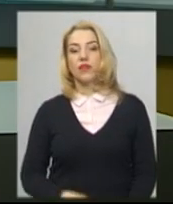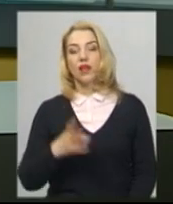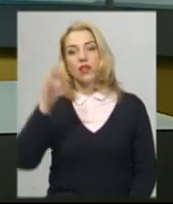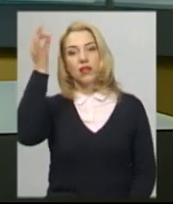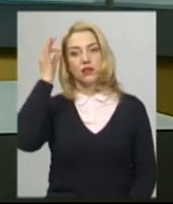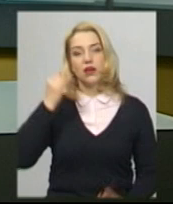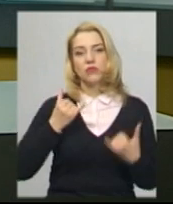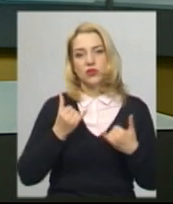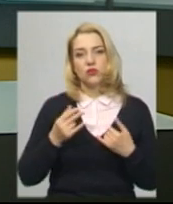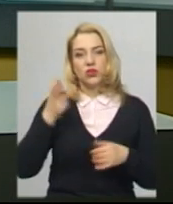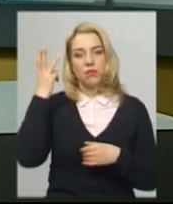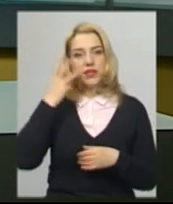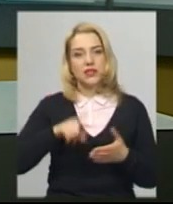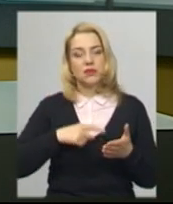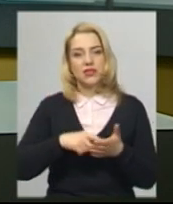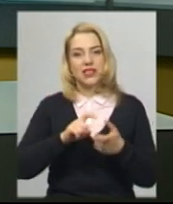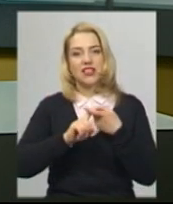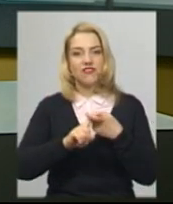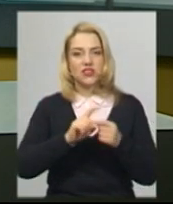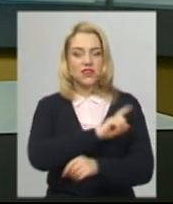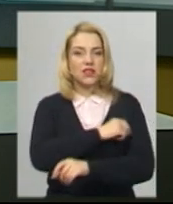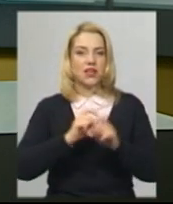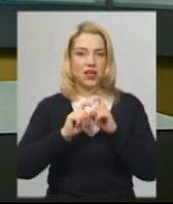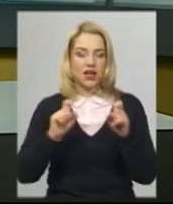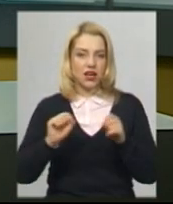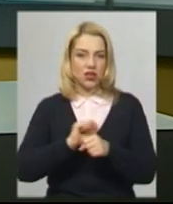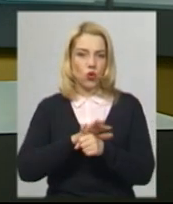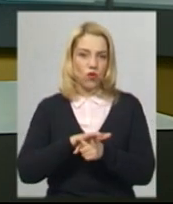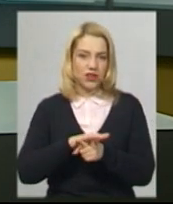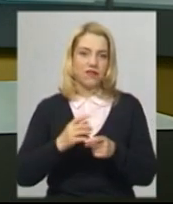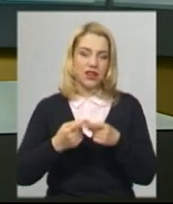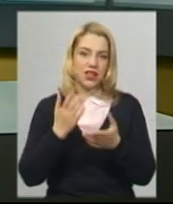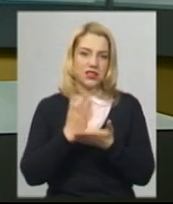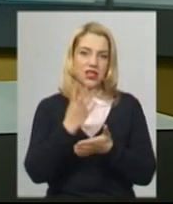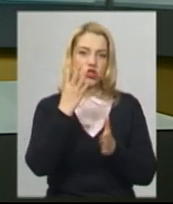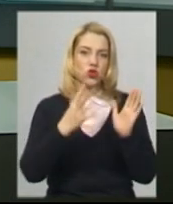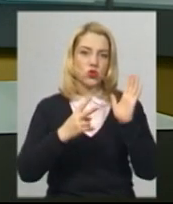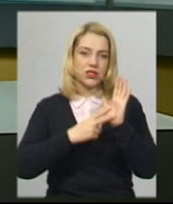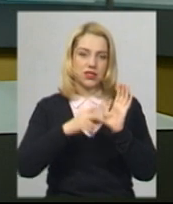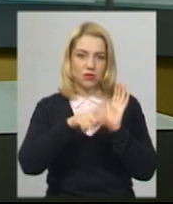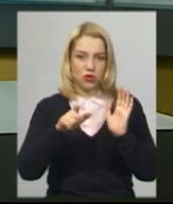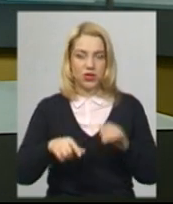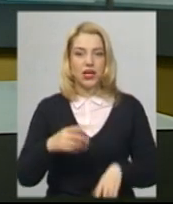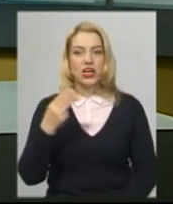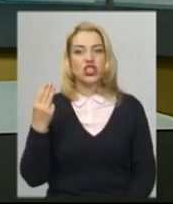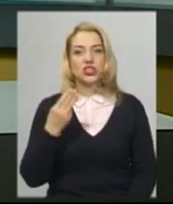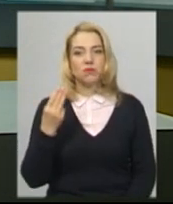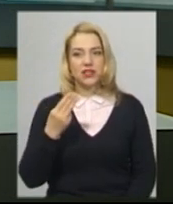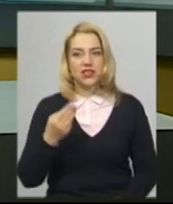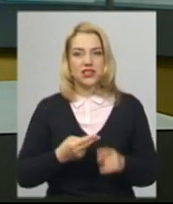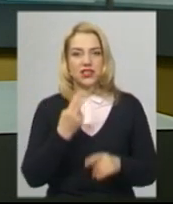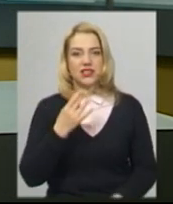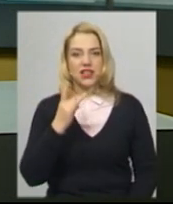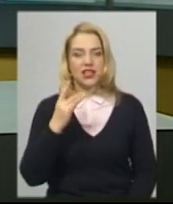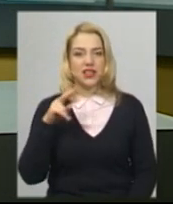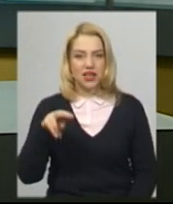Нагадаю, на сьогодні у Хмельницькій міській інфекційній лікарні із COVID-19 перебуває 47 пацієнтів. У Шепетівській ЦРЛ